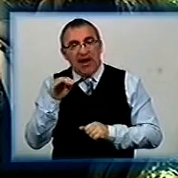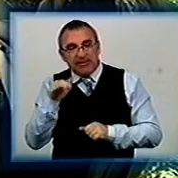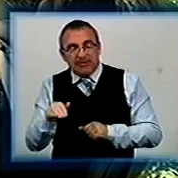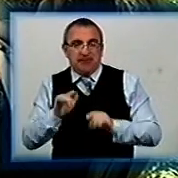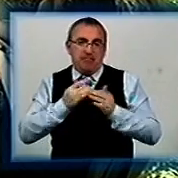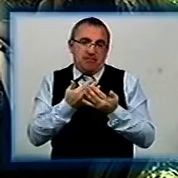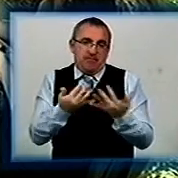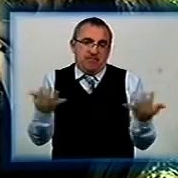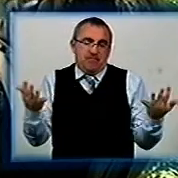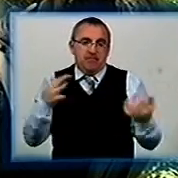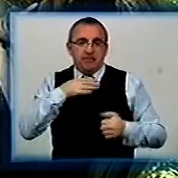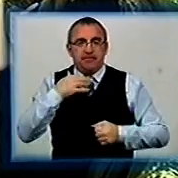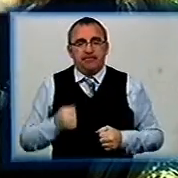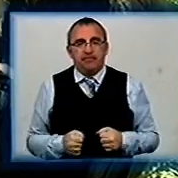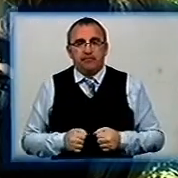іншого.